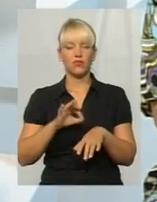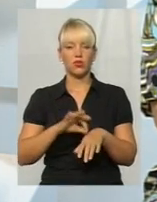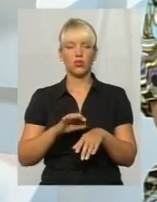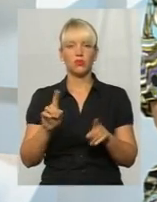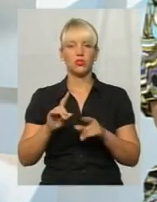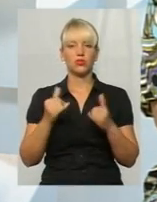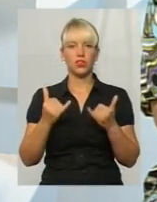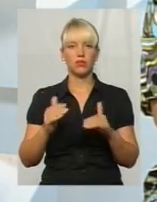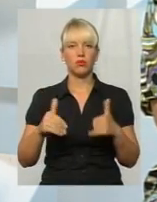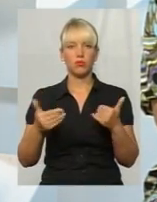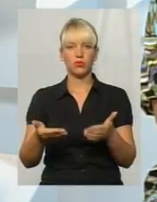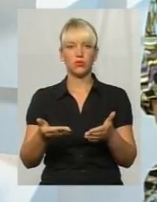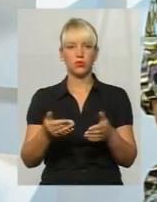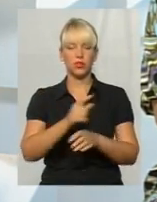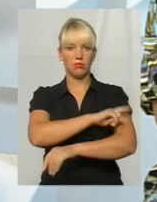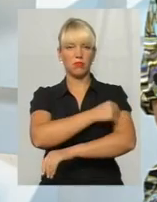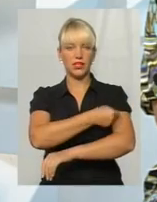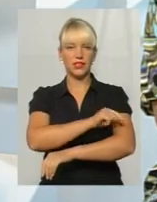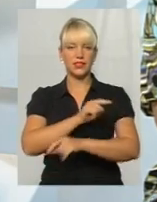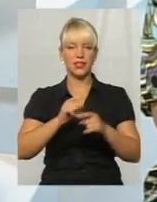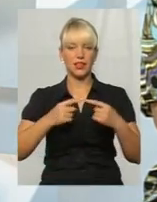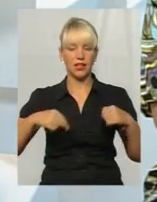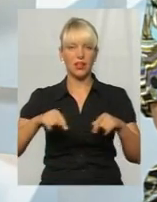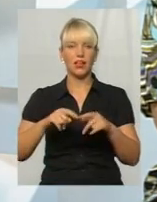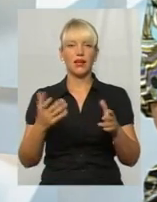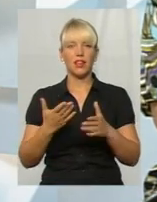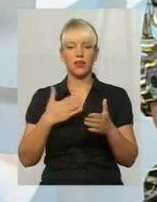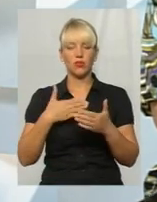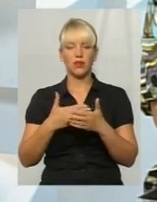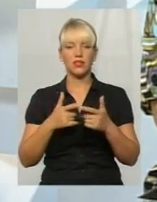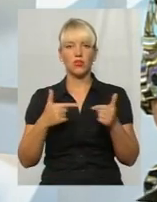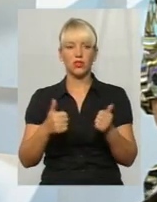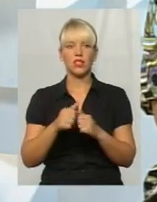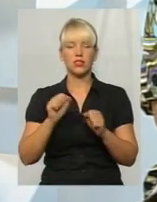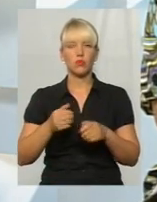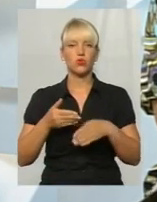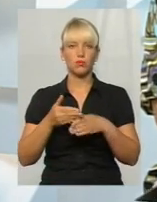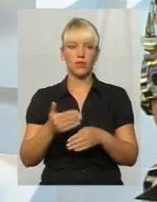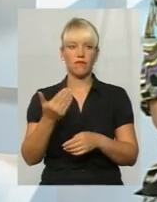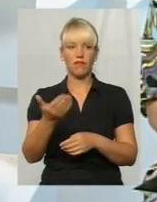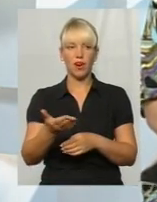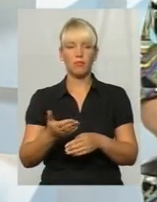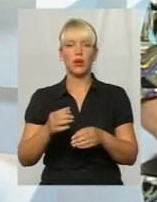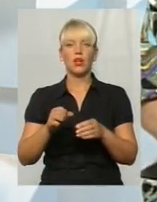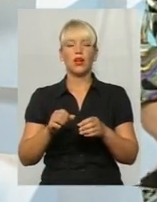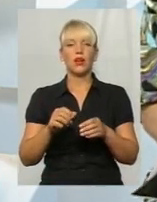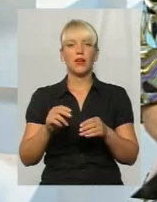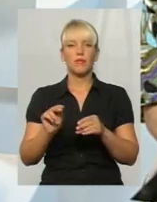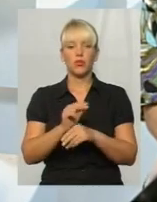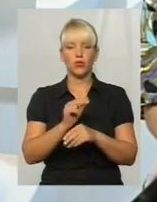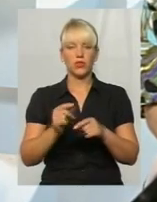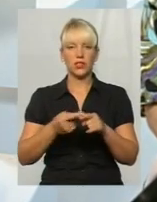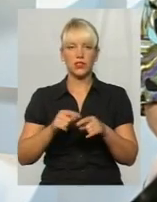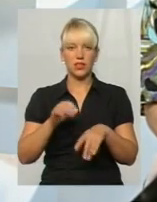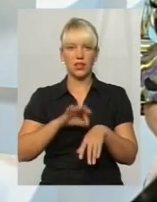Що нині пропонує медицина? Яким чином громадські організації можуть допомогти вам подолати цей недух? Про це все сьогодні в